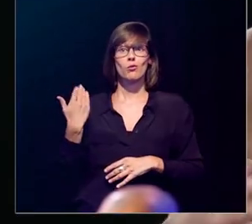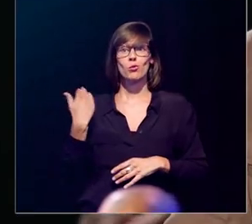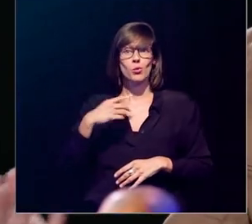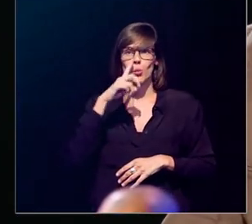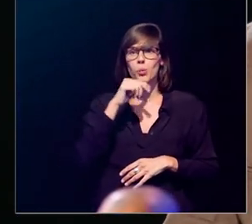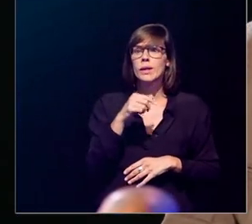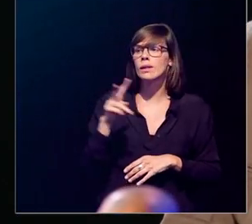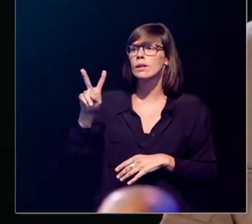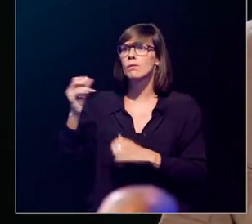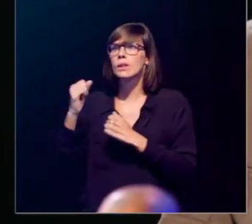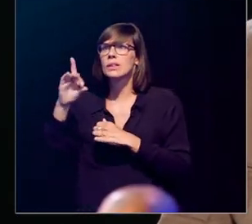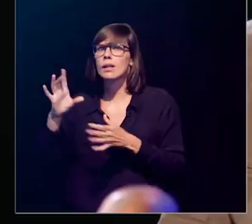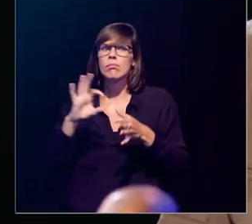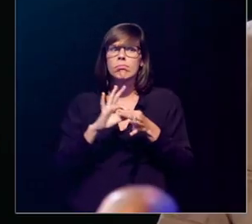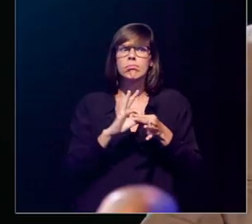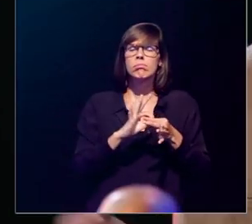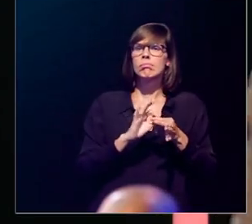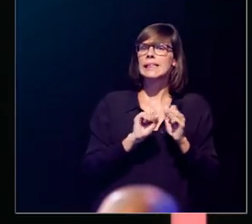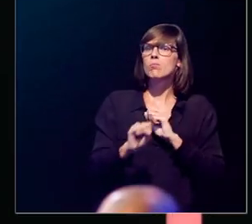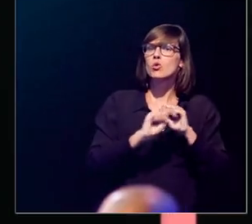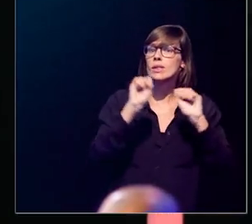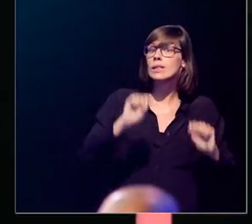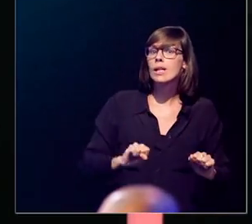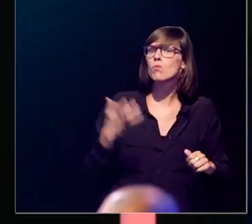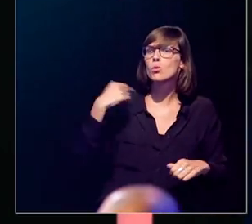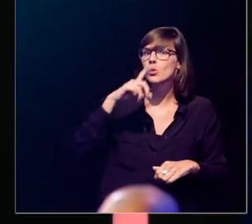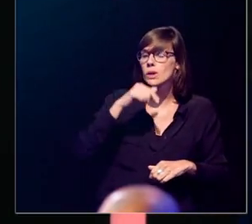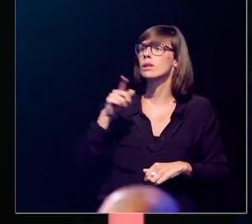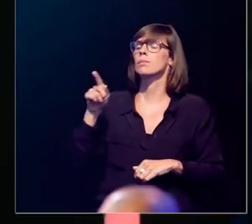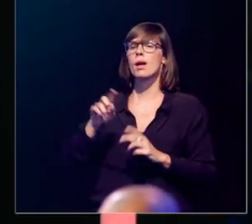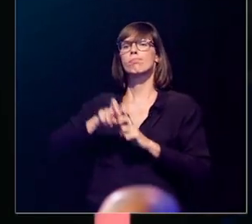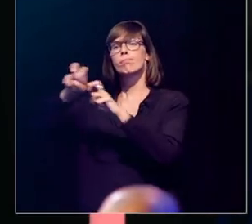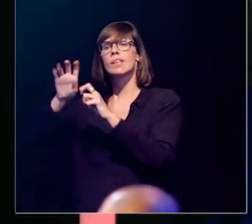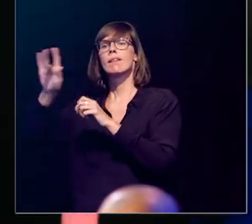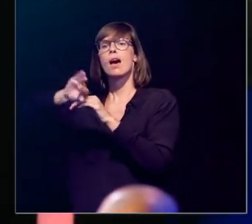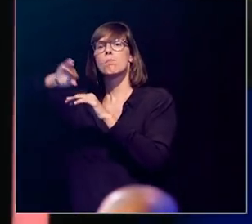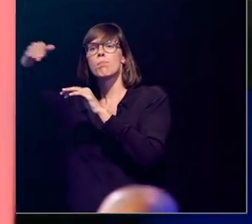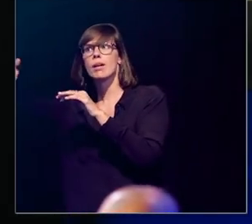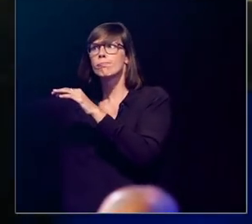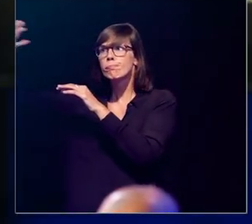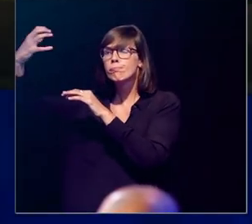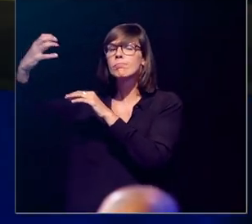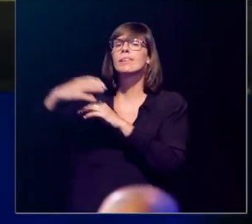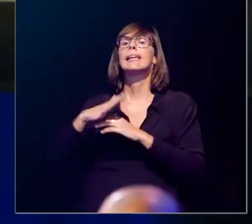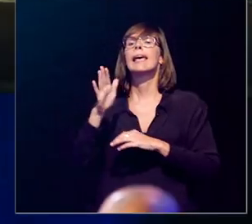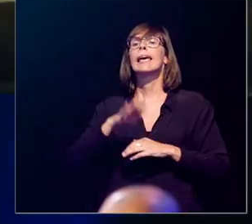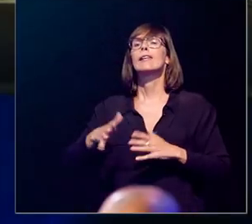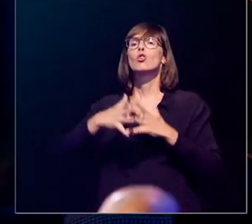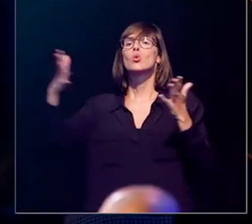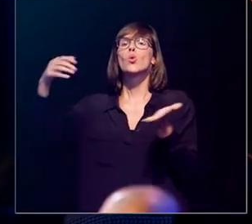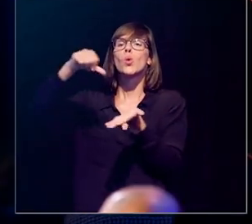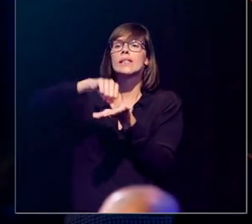vitamine D iets met het immuunsysteem te maken had. Maar dat is exact wat er gebeurde. Namelijk typisch waren de kinderen uit de